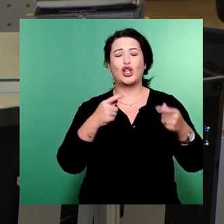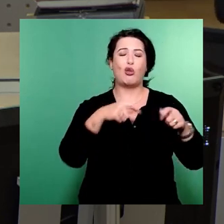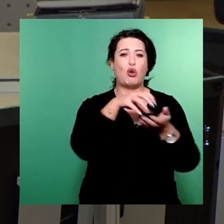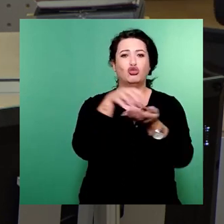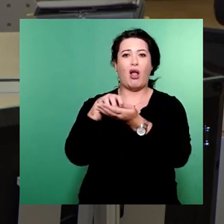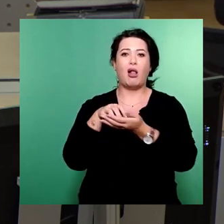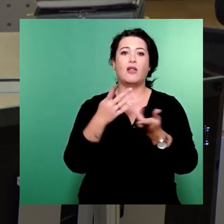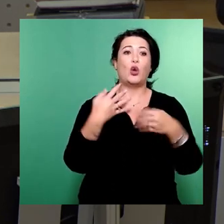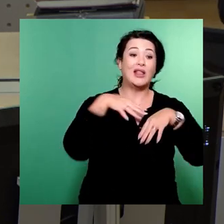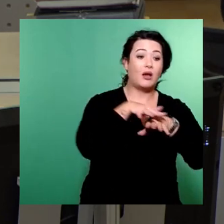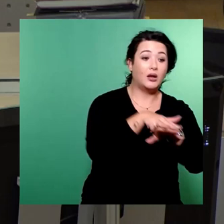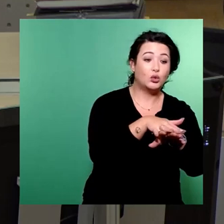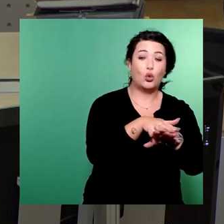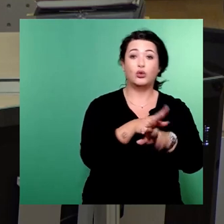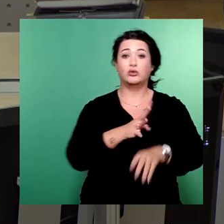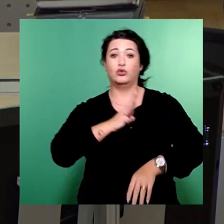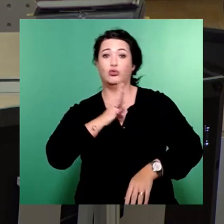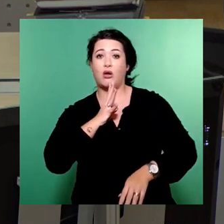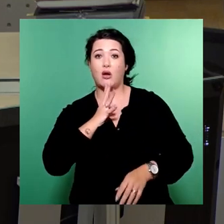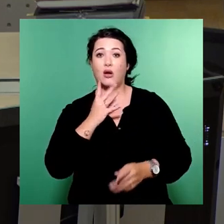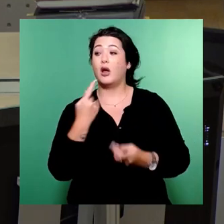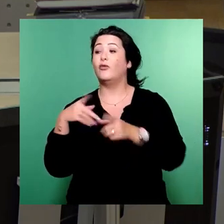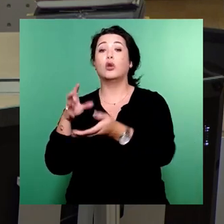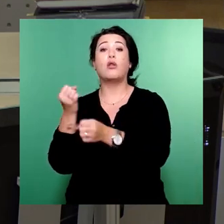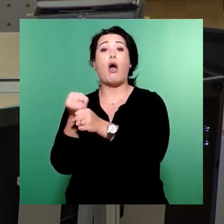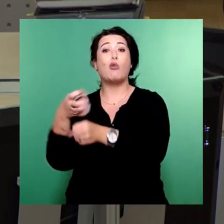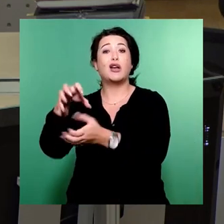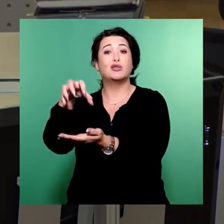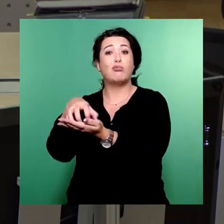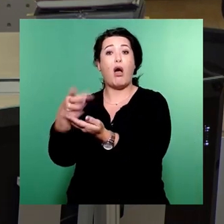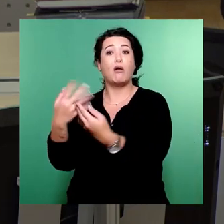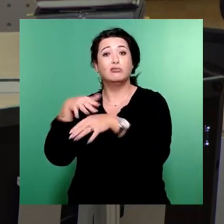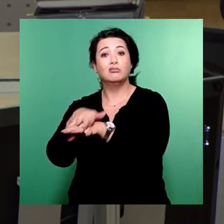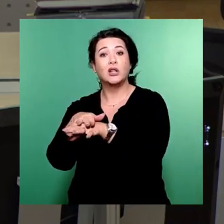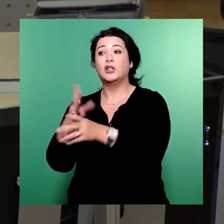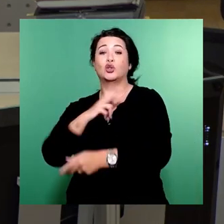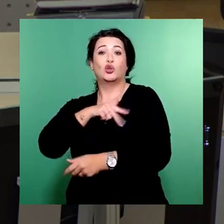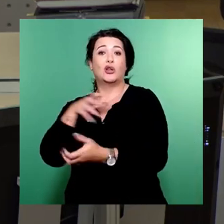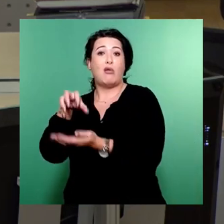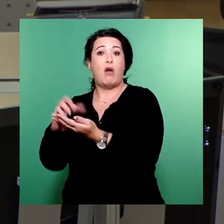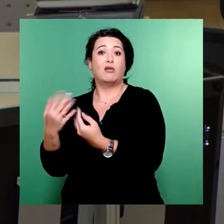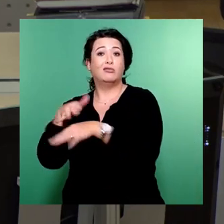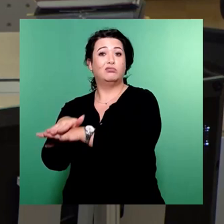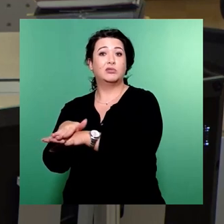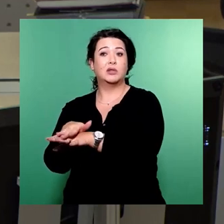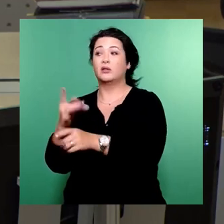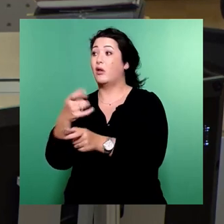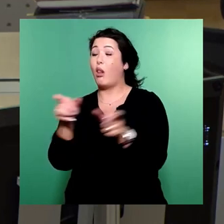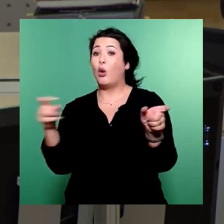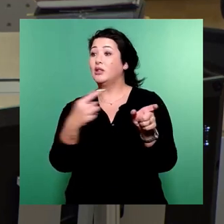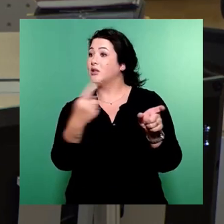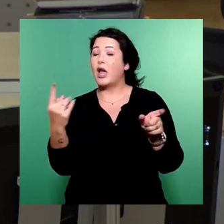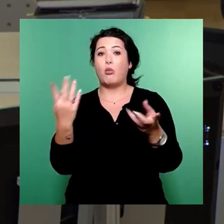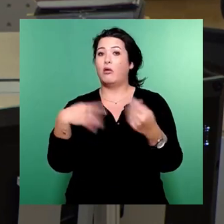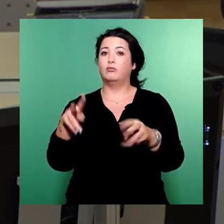Sprache, Integration in den Arbeitsmarkt statt in den sozialen Arbeitsmarkt, den Menschen es zu ermöglichen, für sich selbst in unserem Land zu sorgen, Teil der